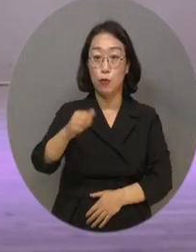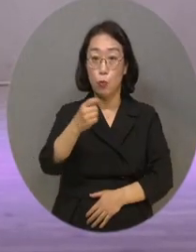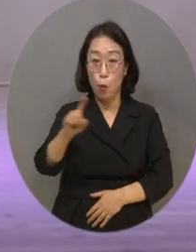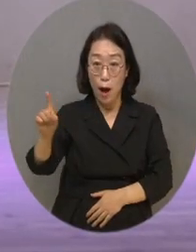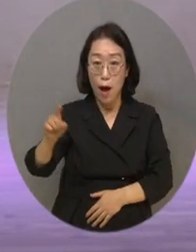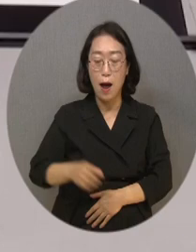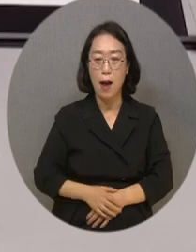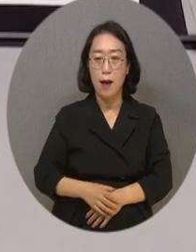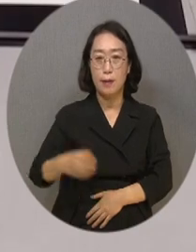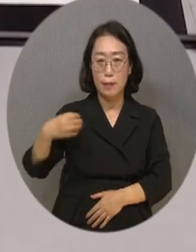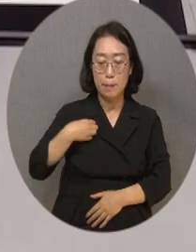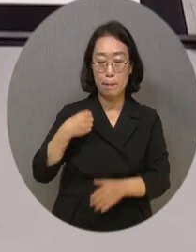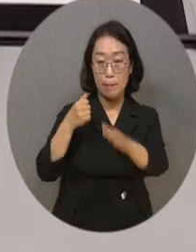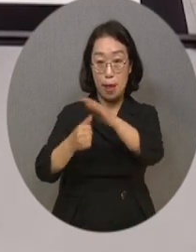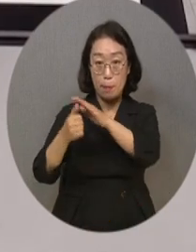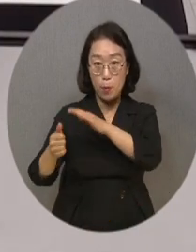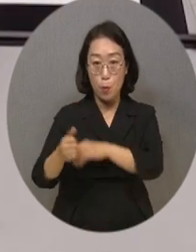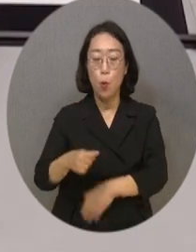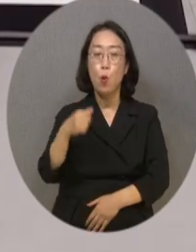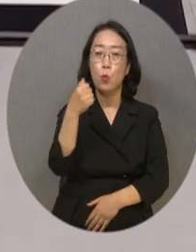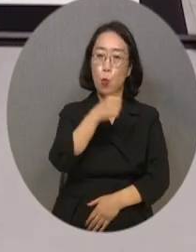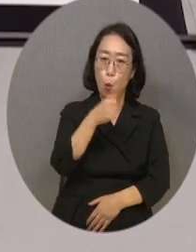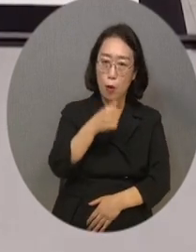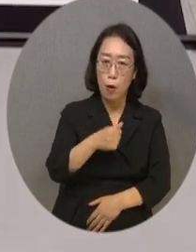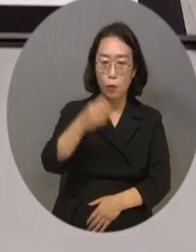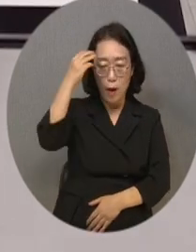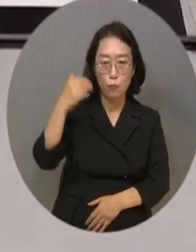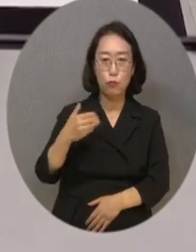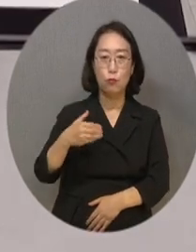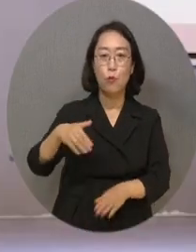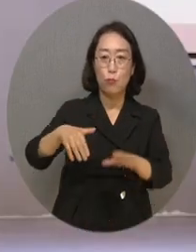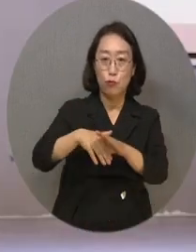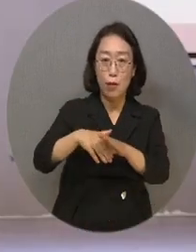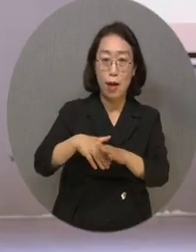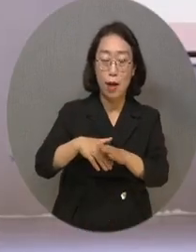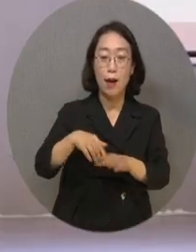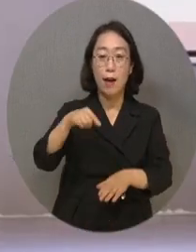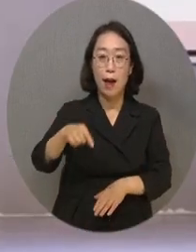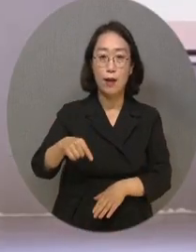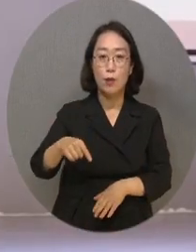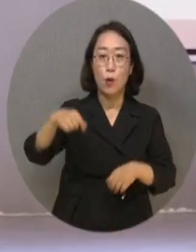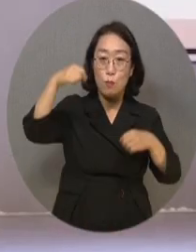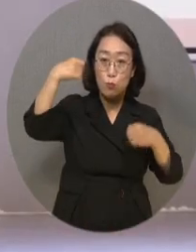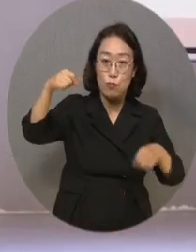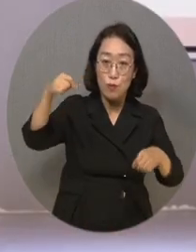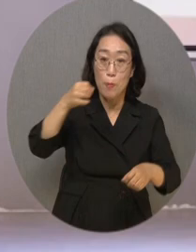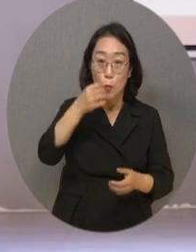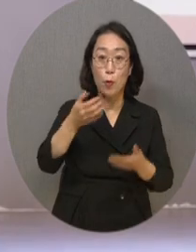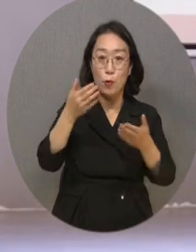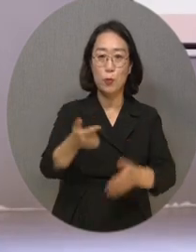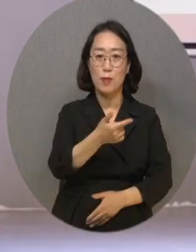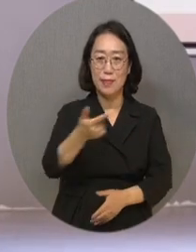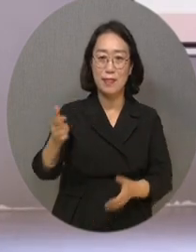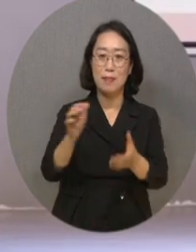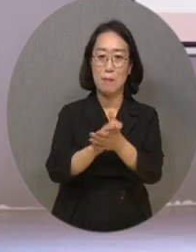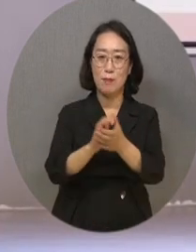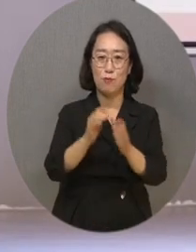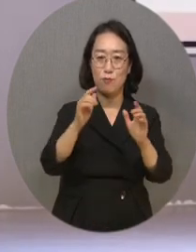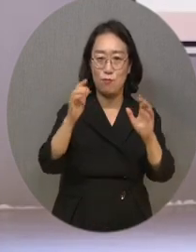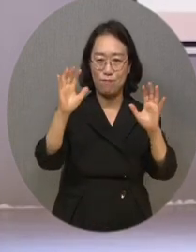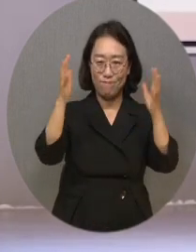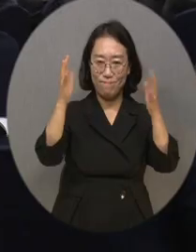사절단으로 참여해 전문적인 통역과 한국의 문화를 알리는 장구 가야금 공연으로 큰 박수를 받았습니다.